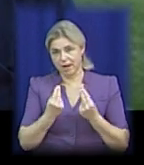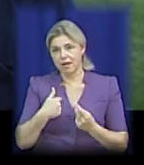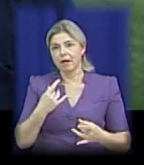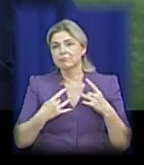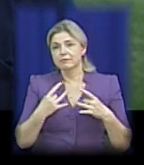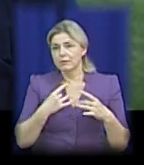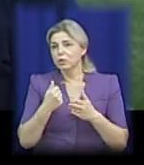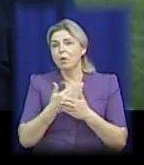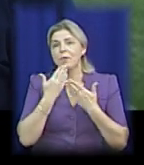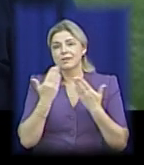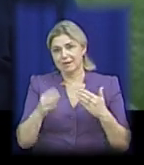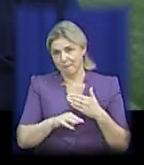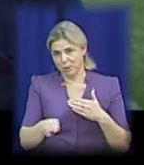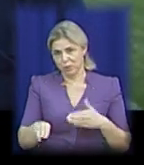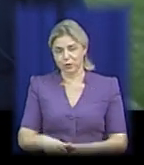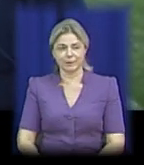до останньої хвилини.